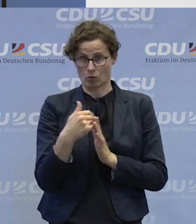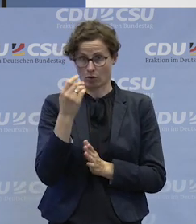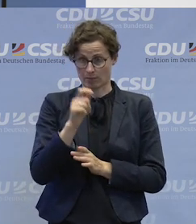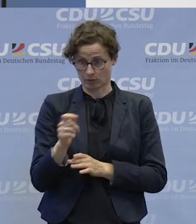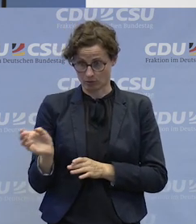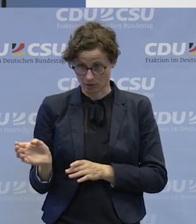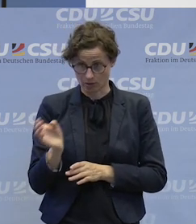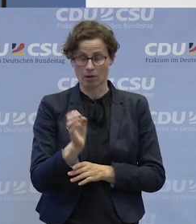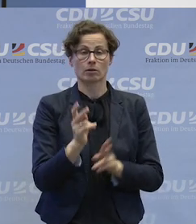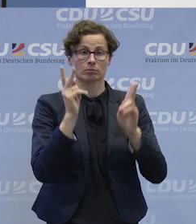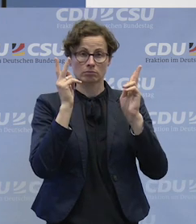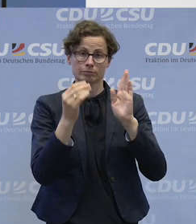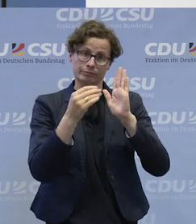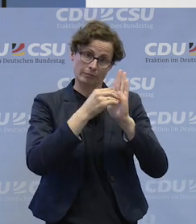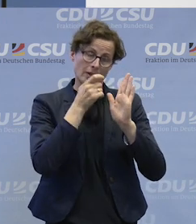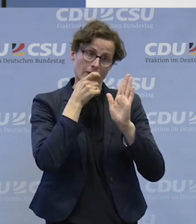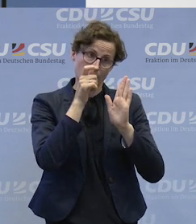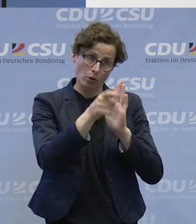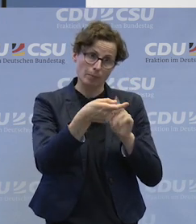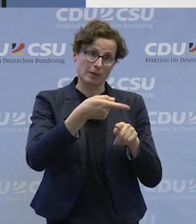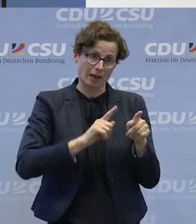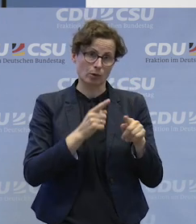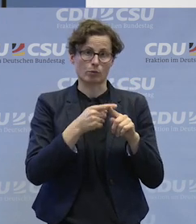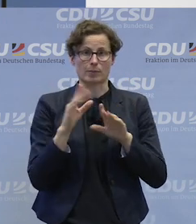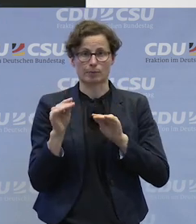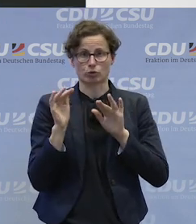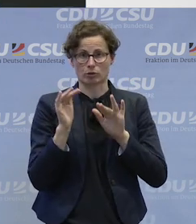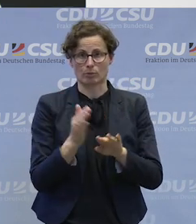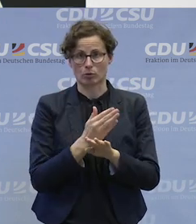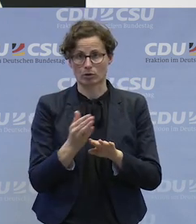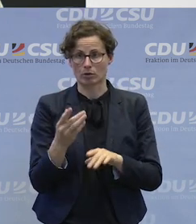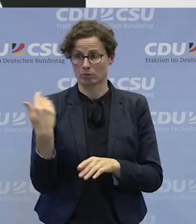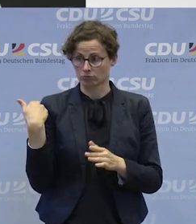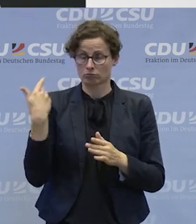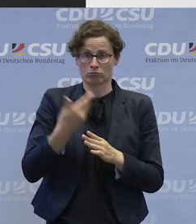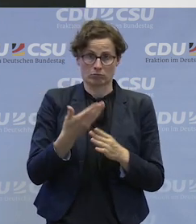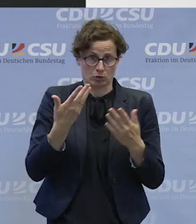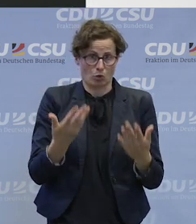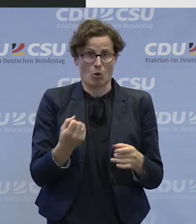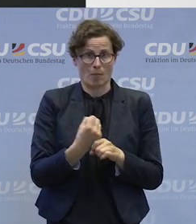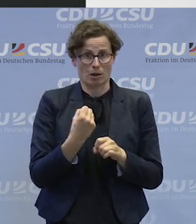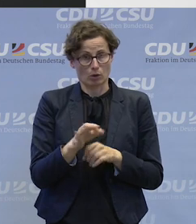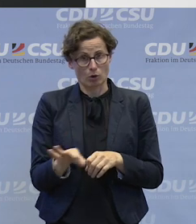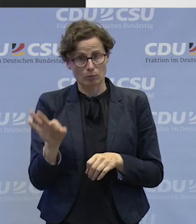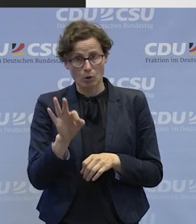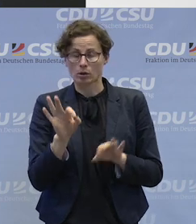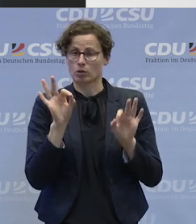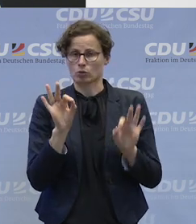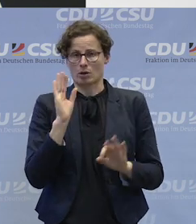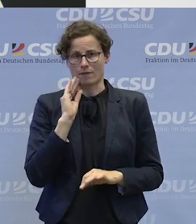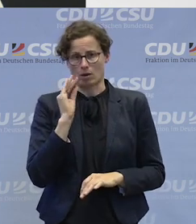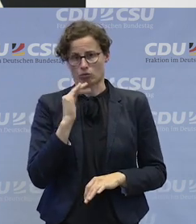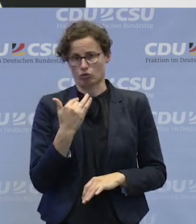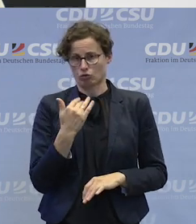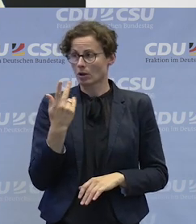Beteiligung und Mitbestimmung. Und also wir machen das seit Jahren und haben da nur gute Erfahrungen mit. Und ich würde mal gerne hören, wie die Kollegen,